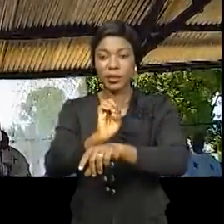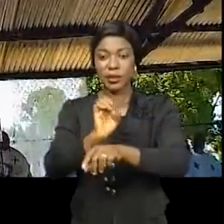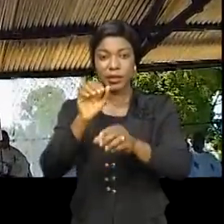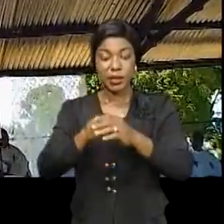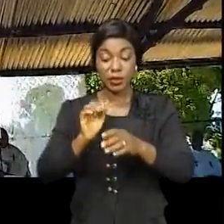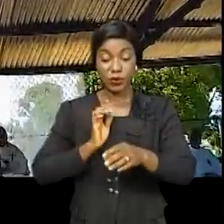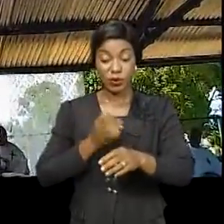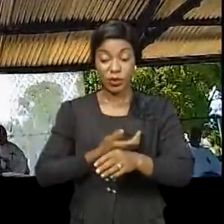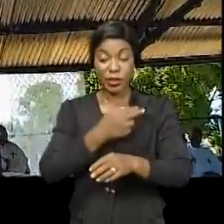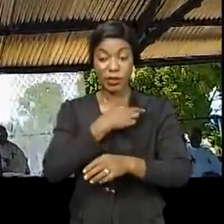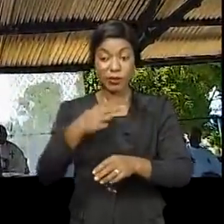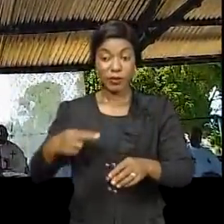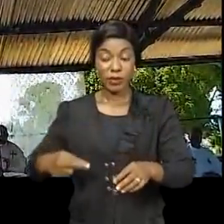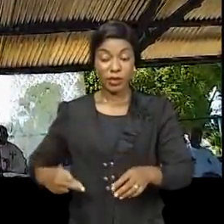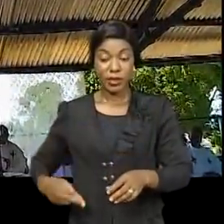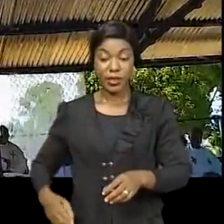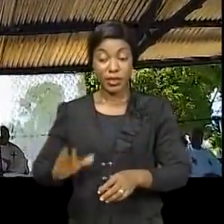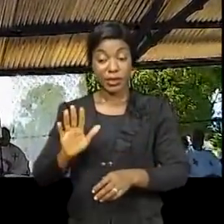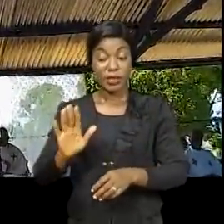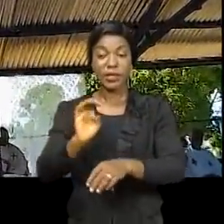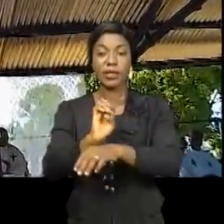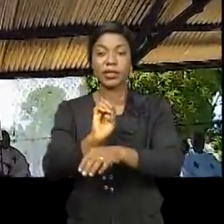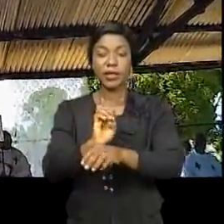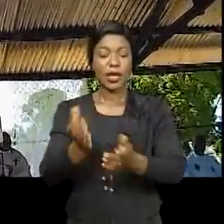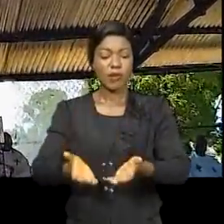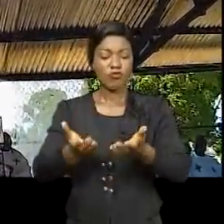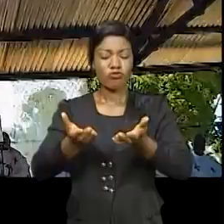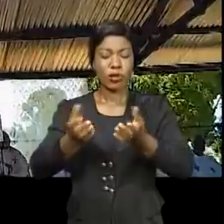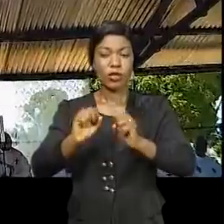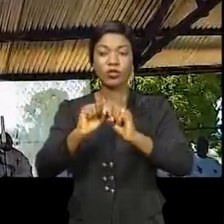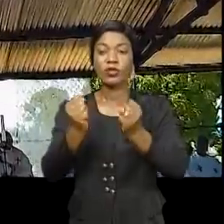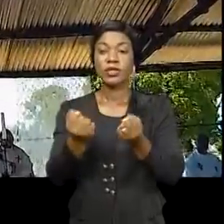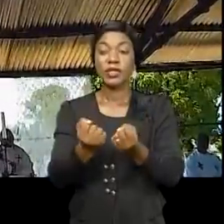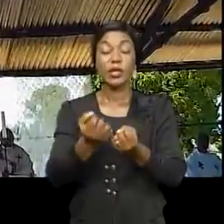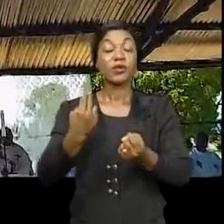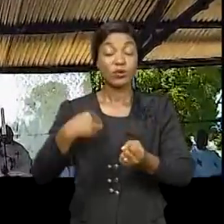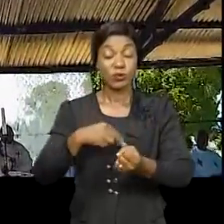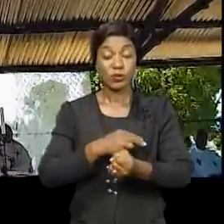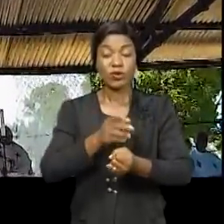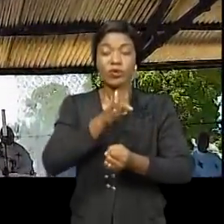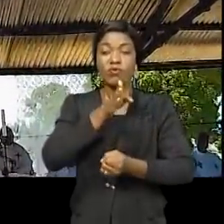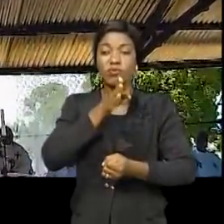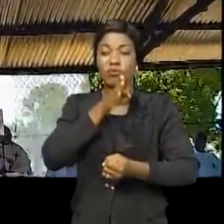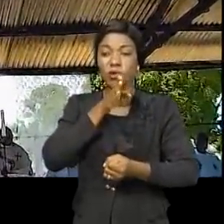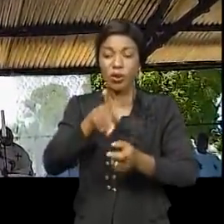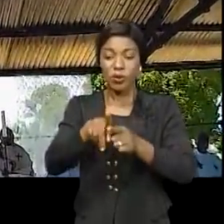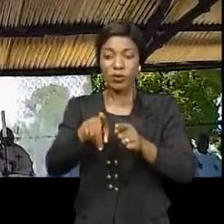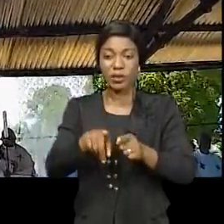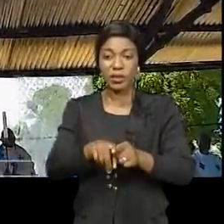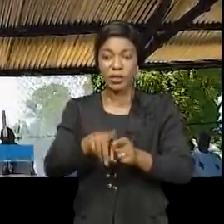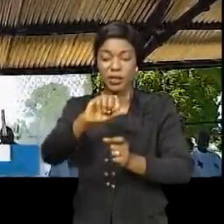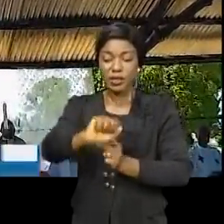République, cette église a un poids social que nous devons maintenir, que nous devons